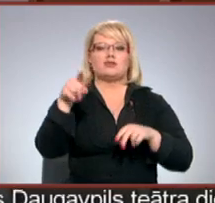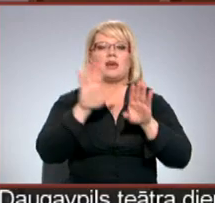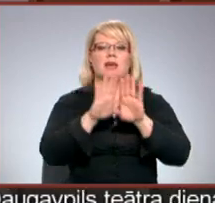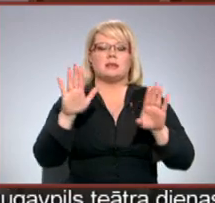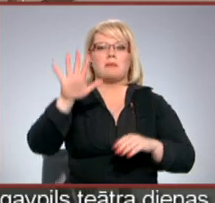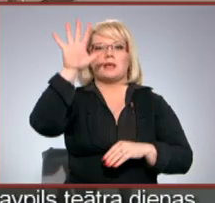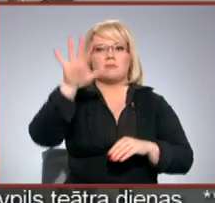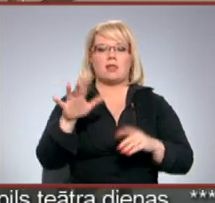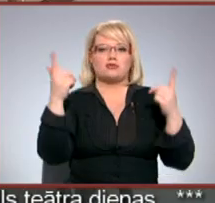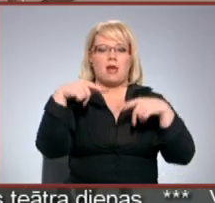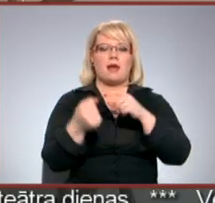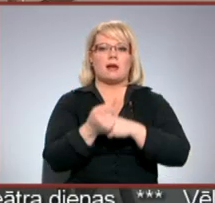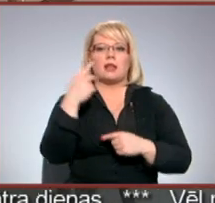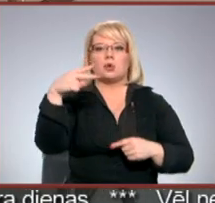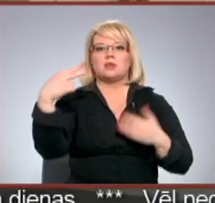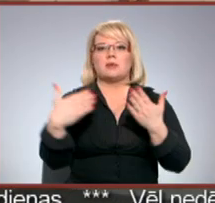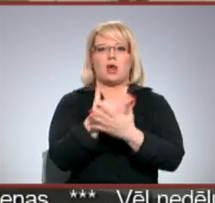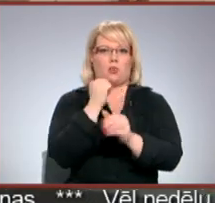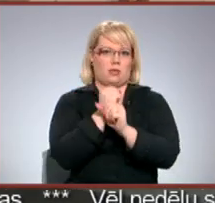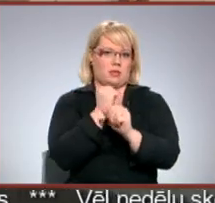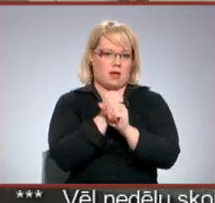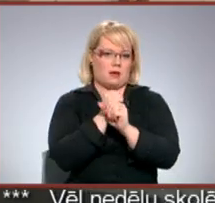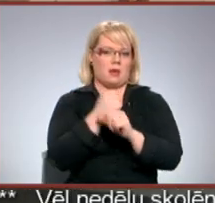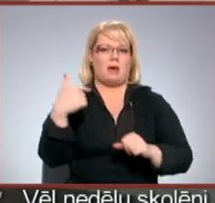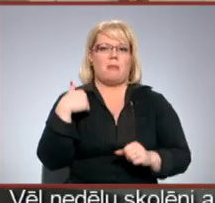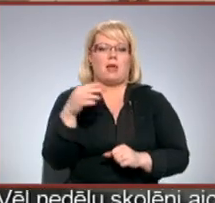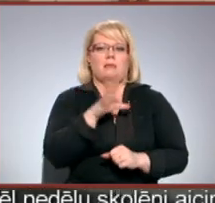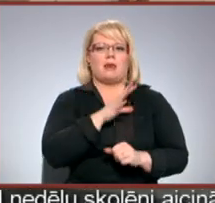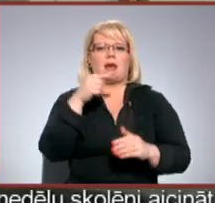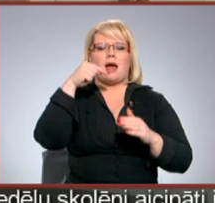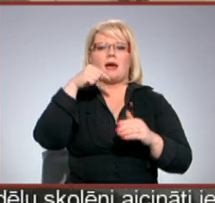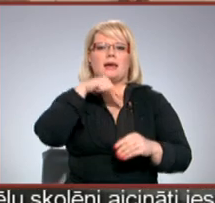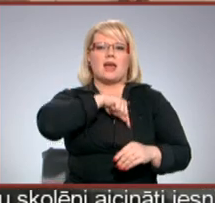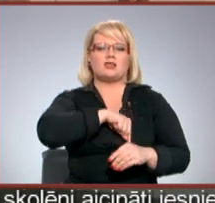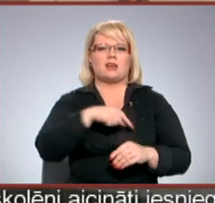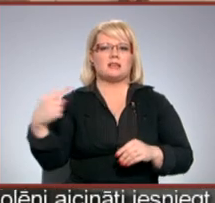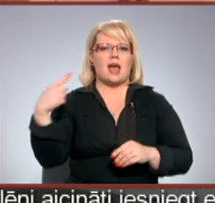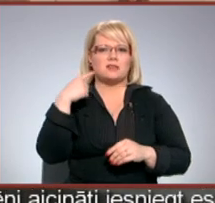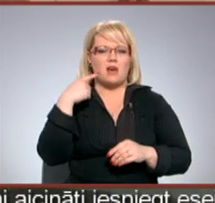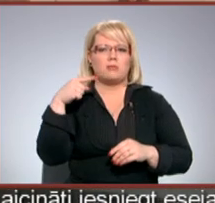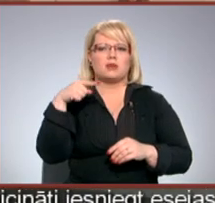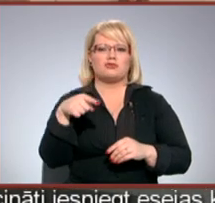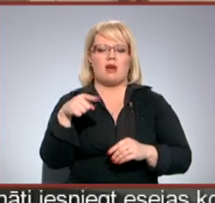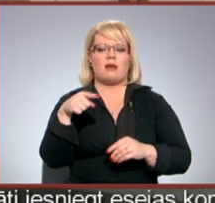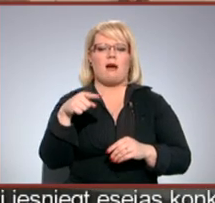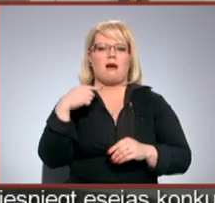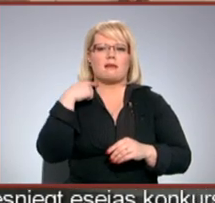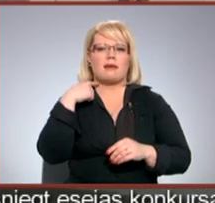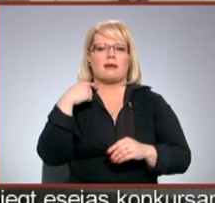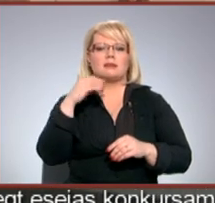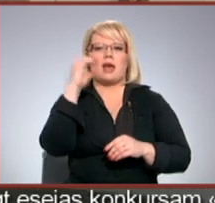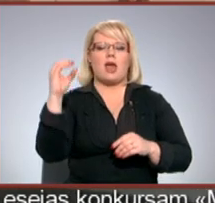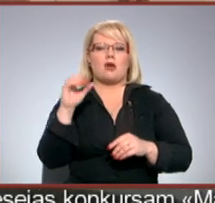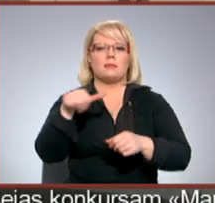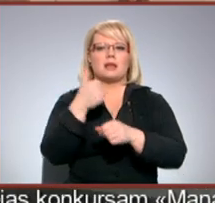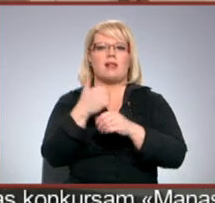piecu mēnešu laikā radīti 20 jauni darbi. Man bija tāds iekšējs aizvainojums, ka šajā Rīgas kā Eiropas